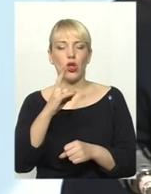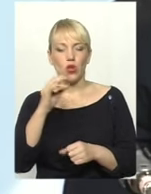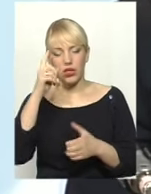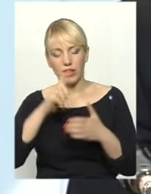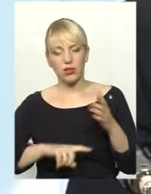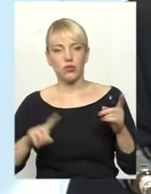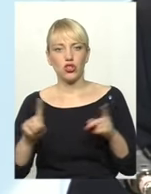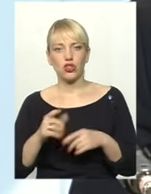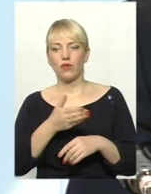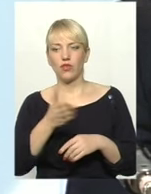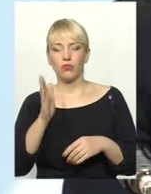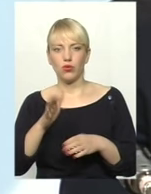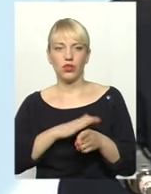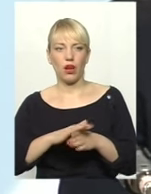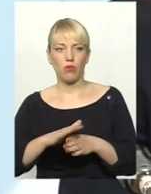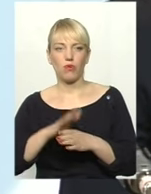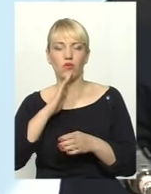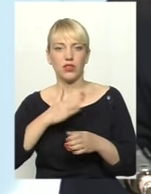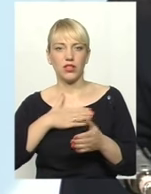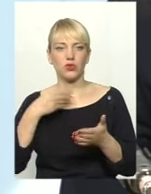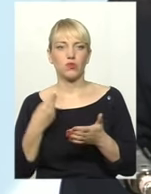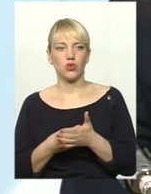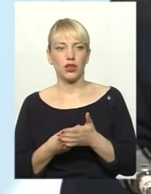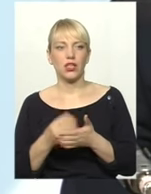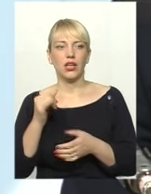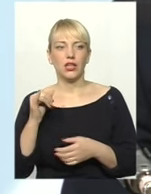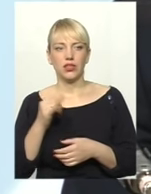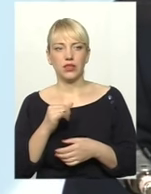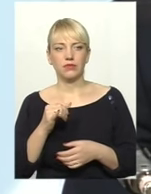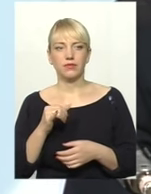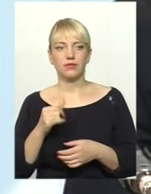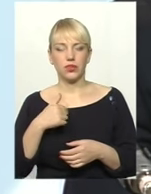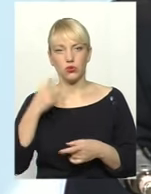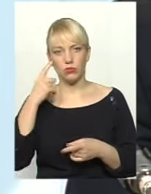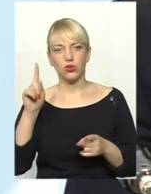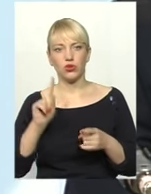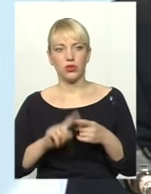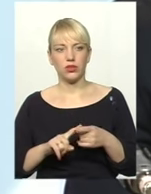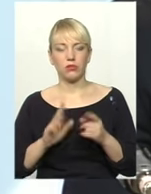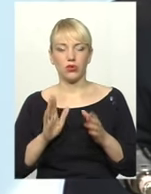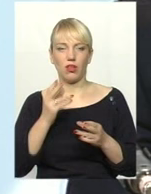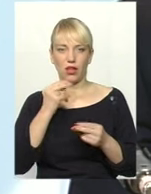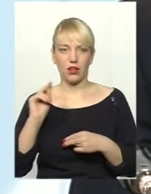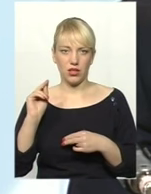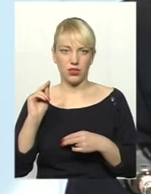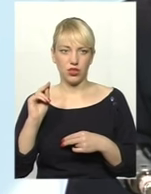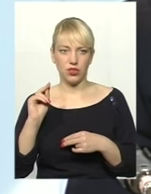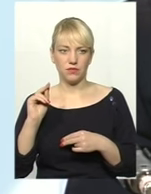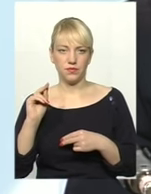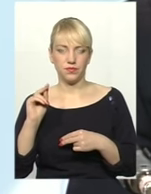що вони будуть наповнювати нас бюджет, і я думаю, що це буде на краще, і